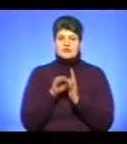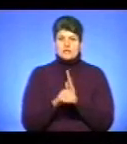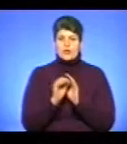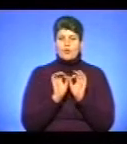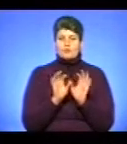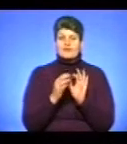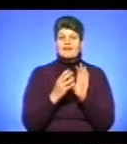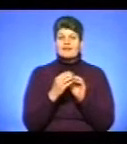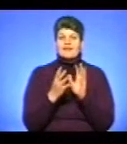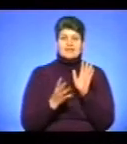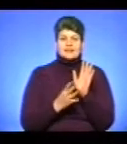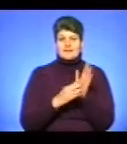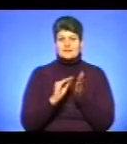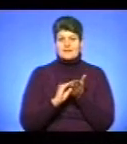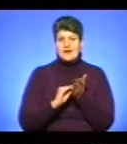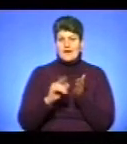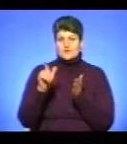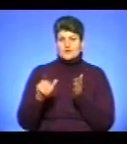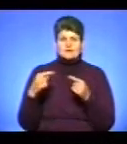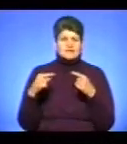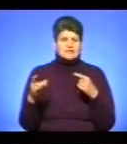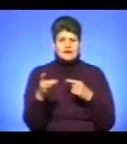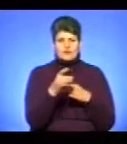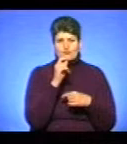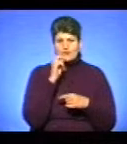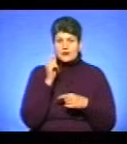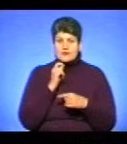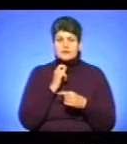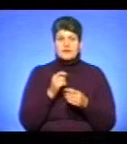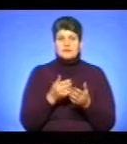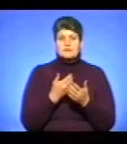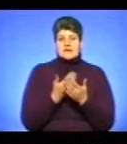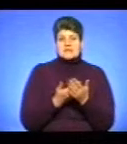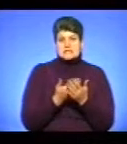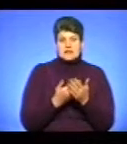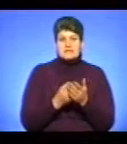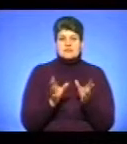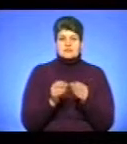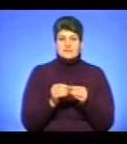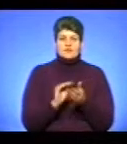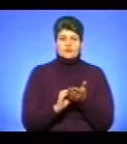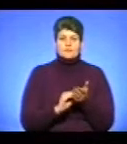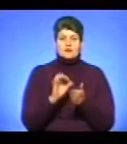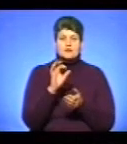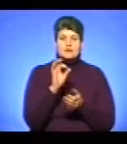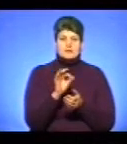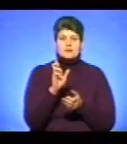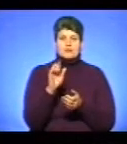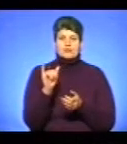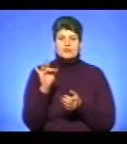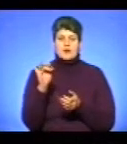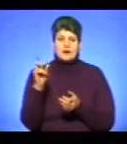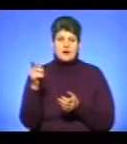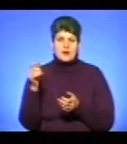авторів з різних регіонів України. Видання представили його співавтори Оксана Бурега, волонтерка, керівник